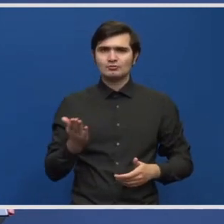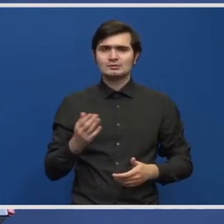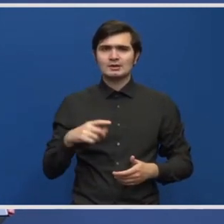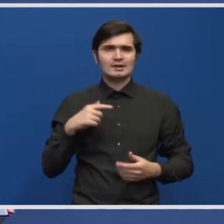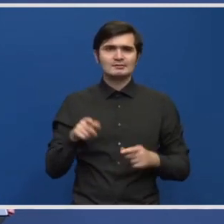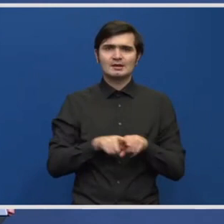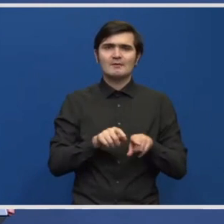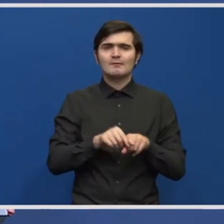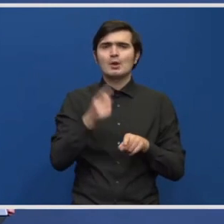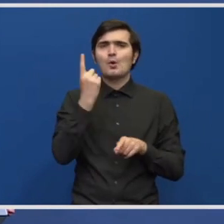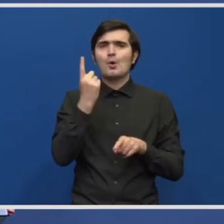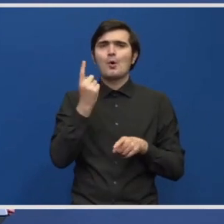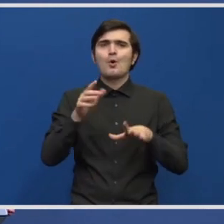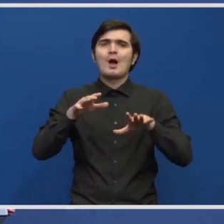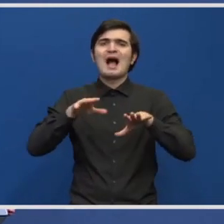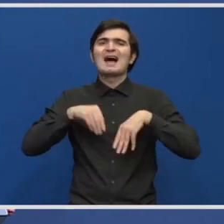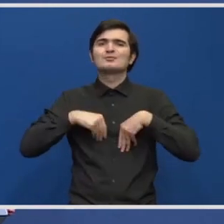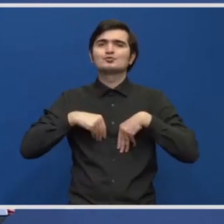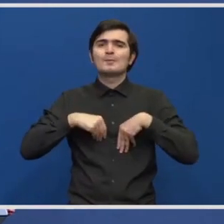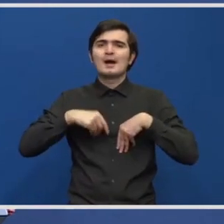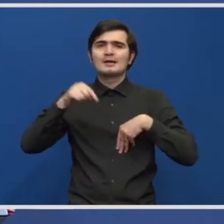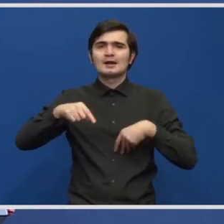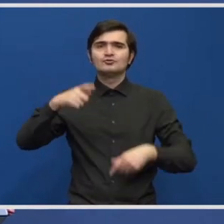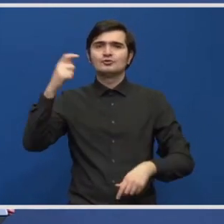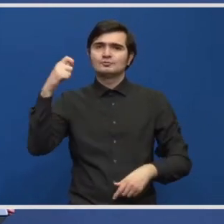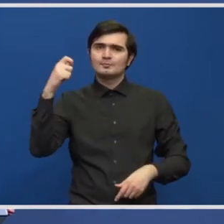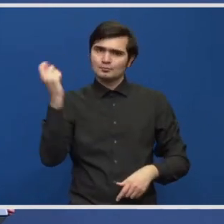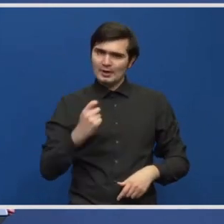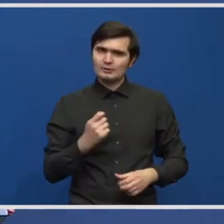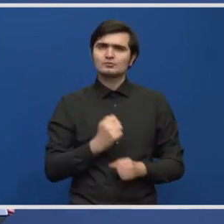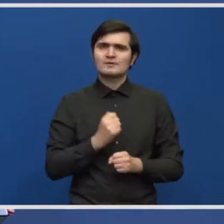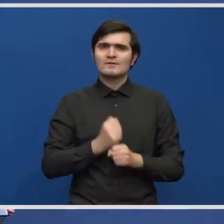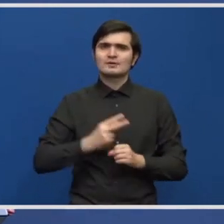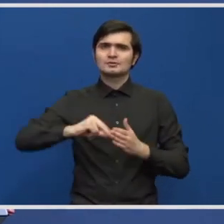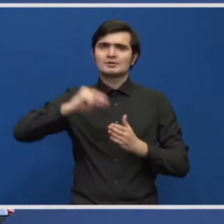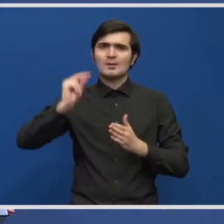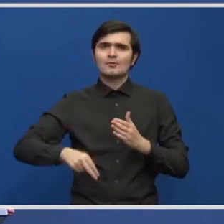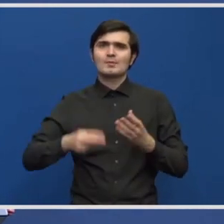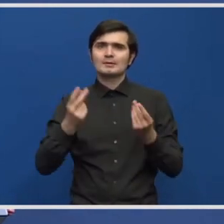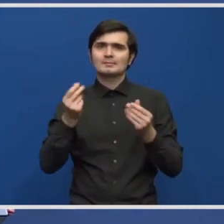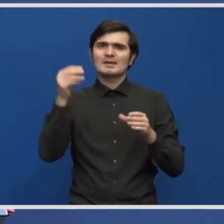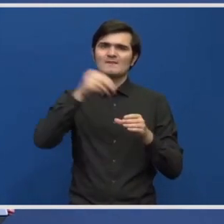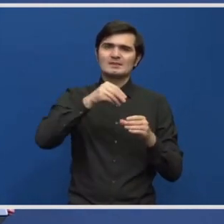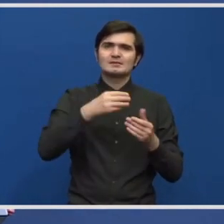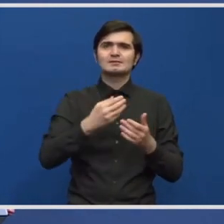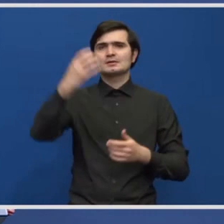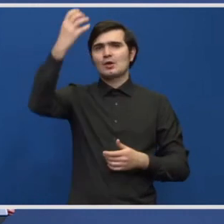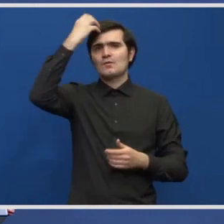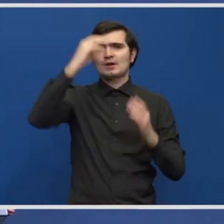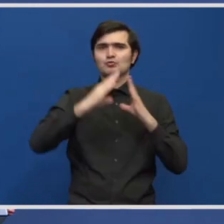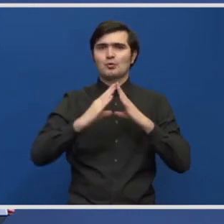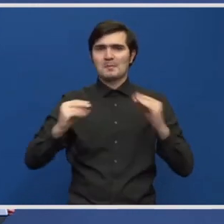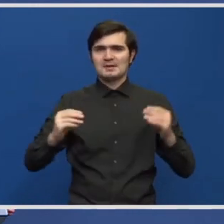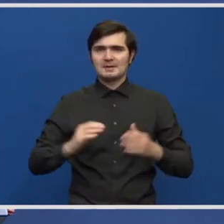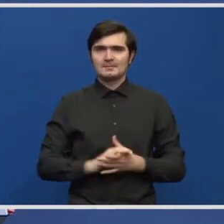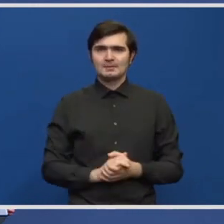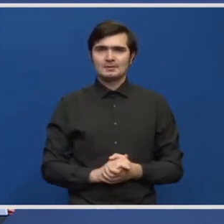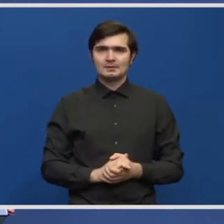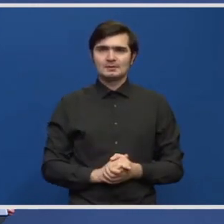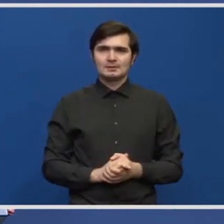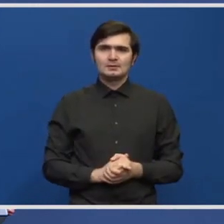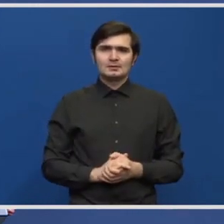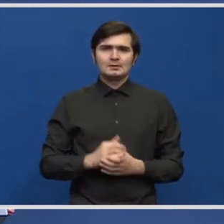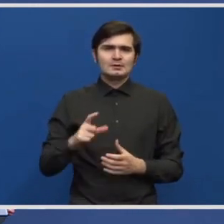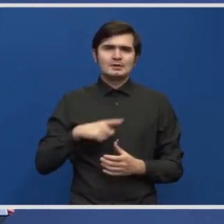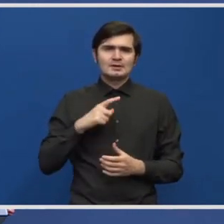Este asumarea că acest proiect se va face, aprobarea investiției de către Guvernul României. Ce este absolut